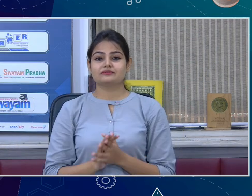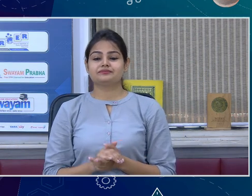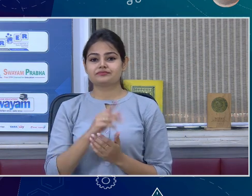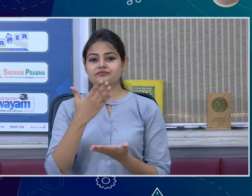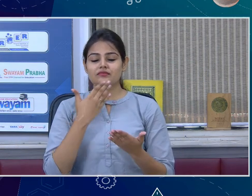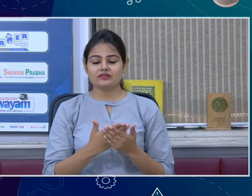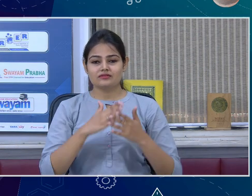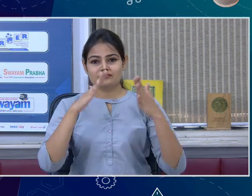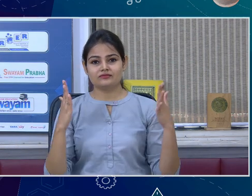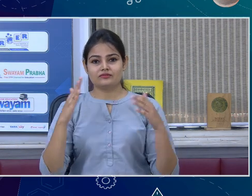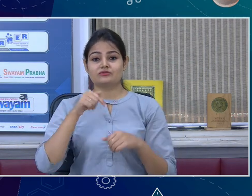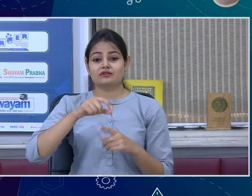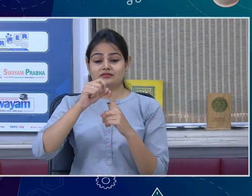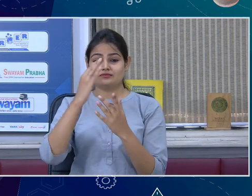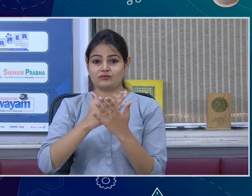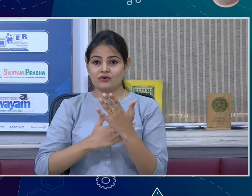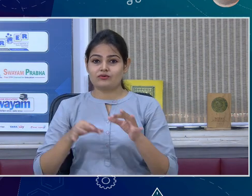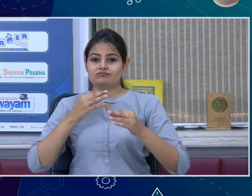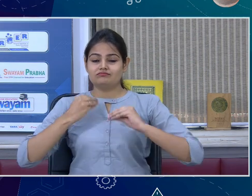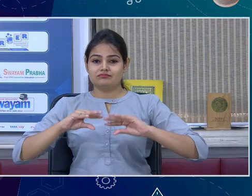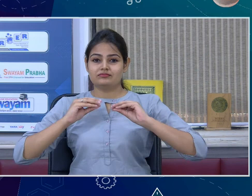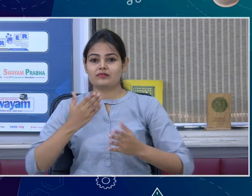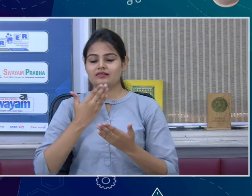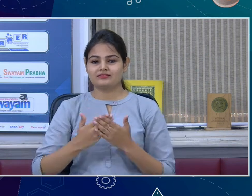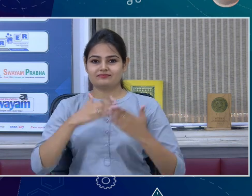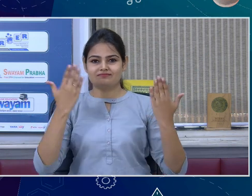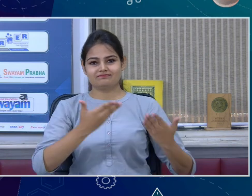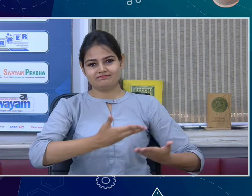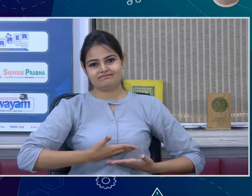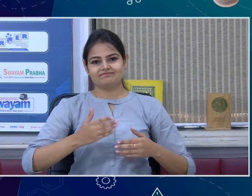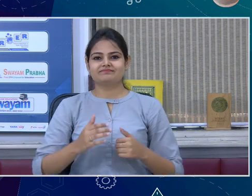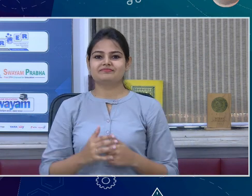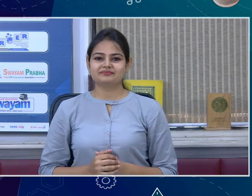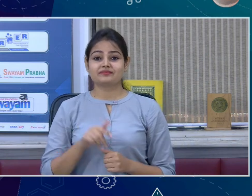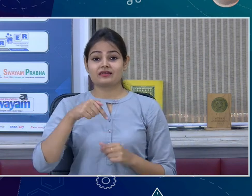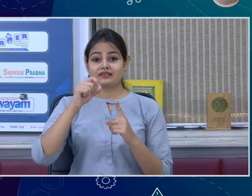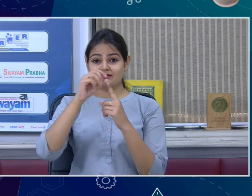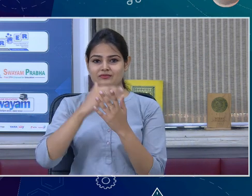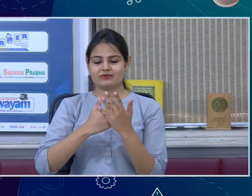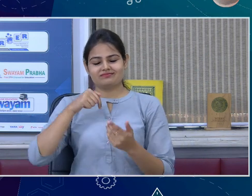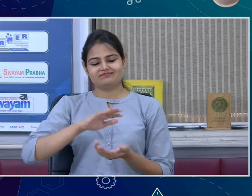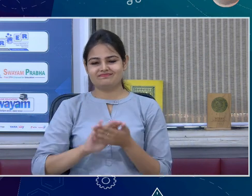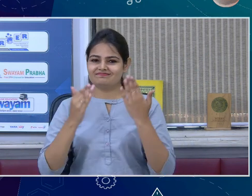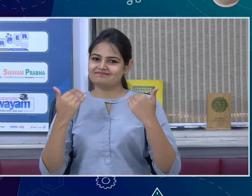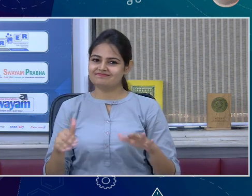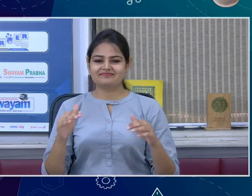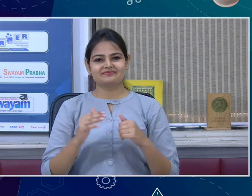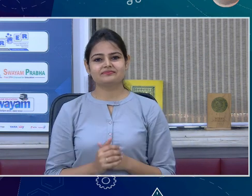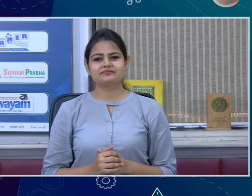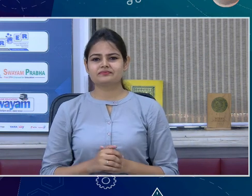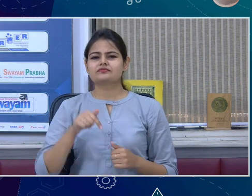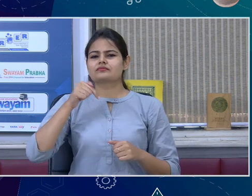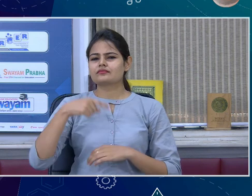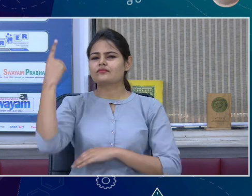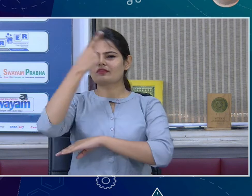जिन्होंने पूरा session interpret किया sign language में thank you very much आप हमारे साथ जुड़ी हमारा ये session हम यही समात करते हैं तमाम हमारे और